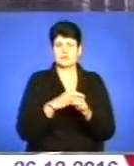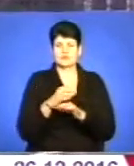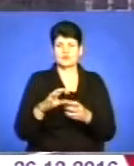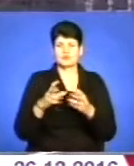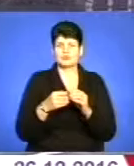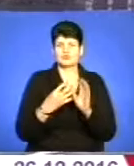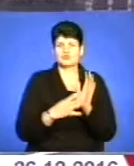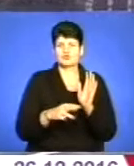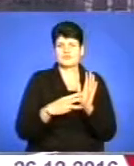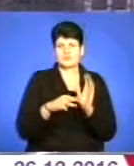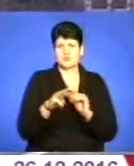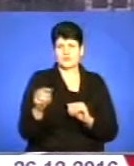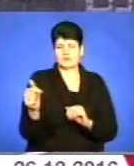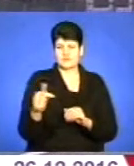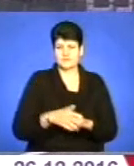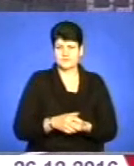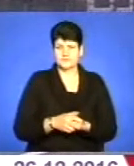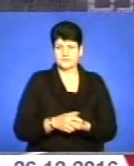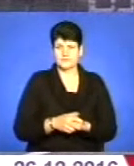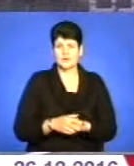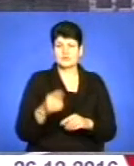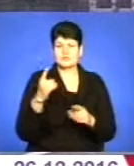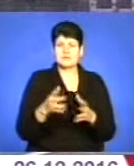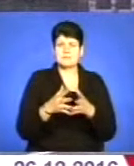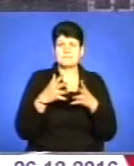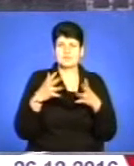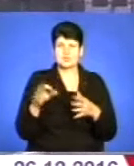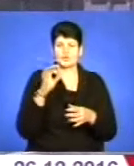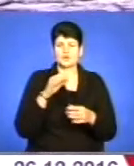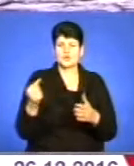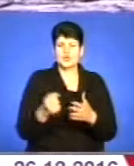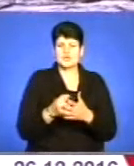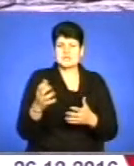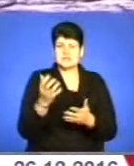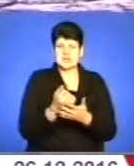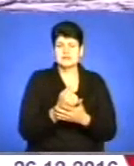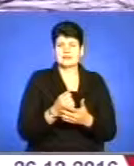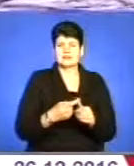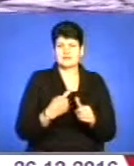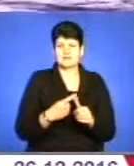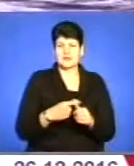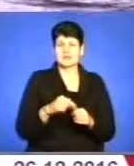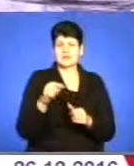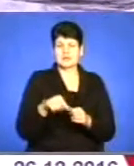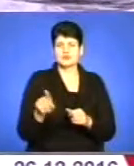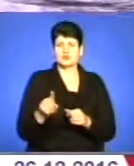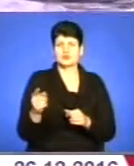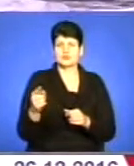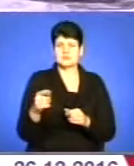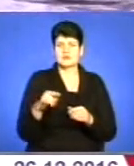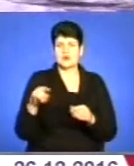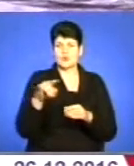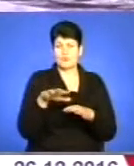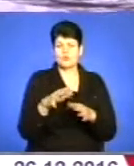98 мільйонів гривень. І чи не одним із найбільших досягнень голова адміністрації цього року називає те, що Тернопільський аеропорт